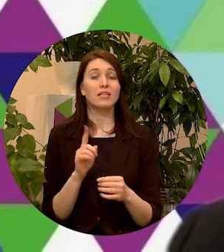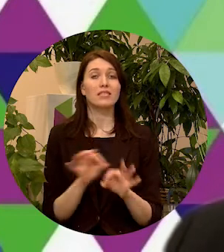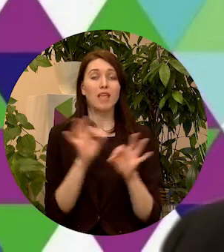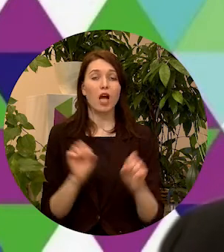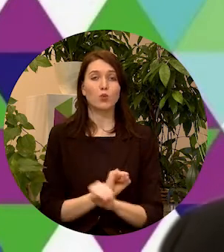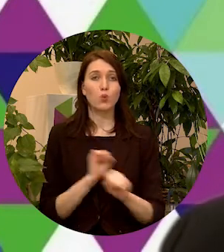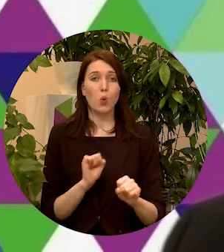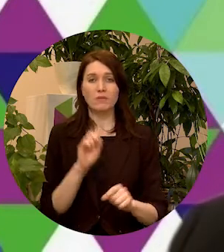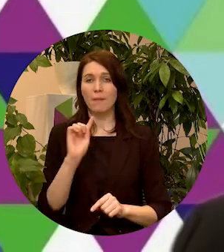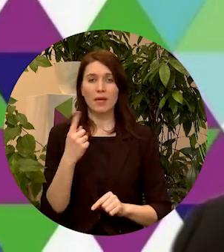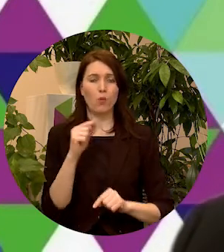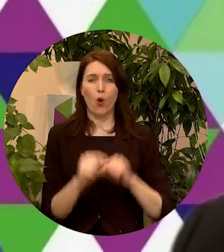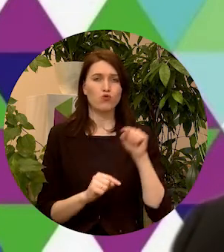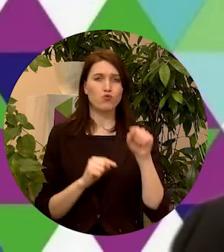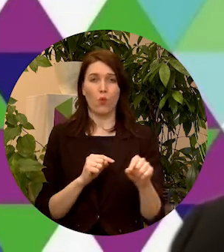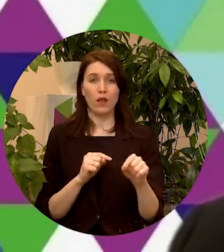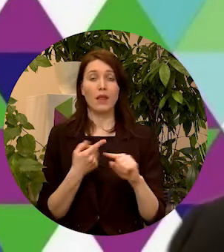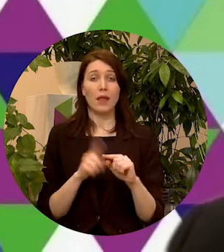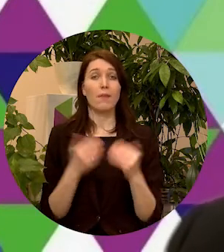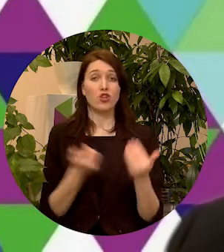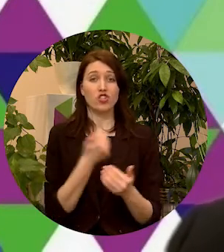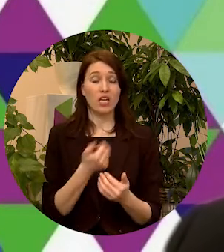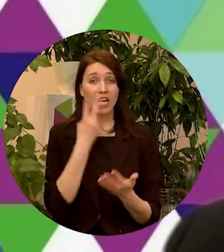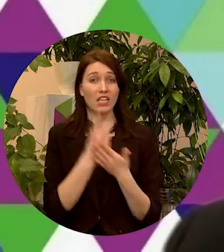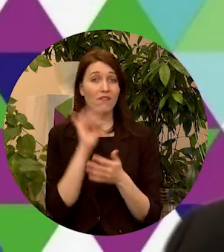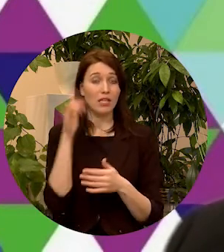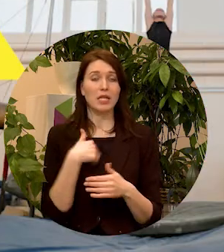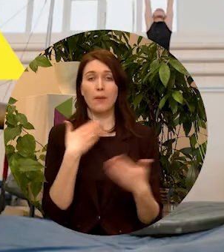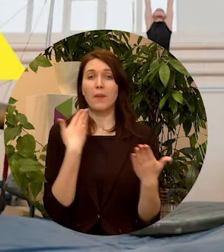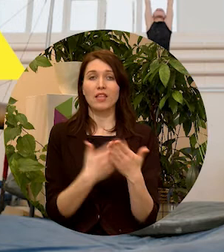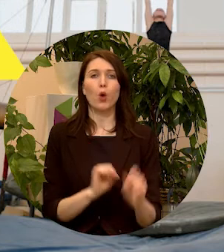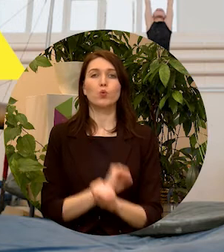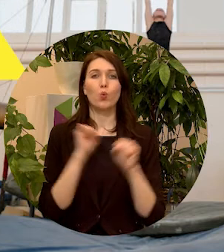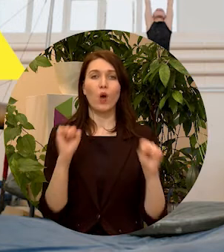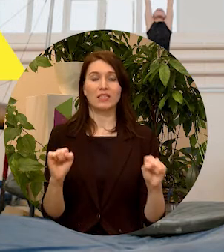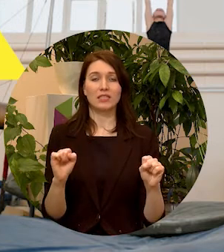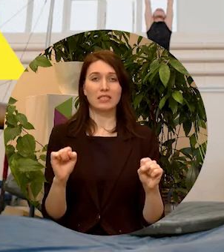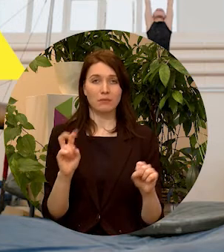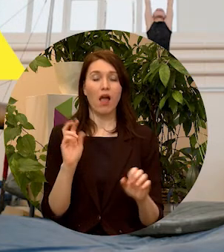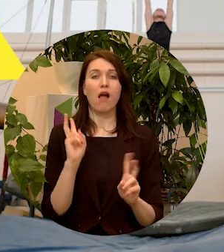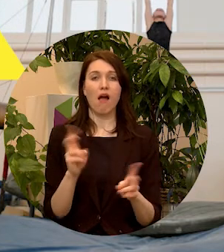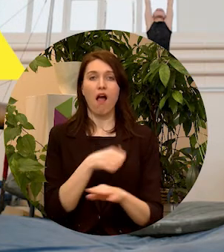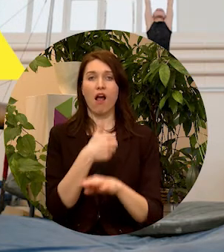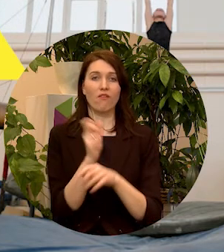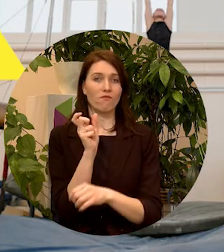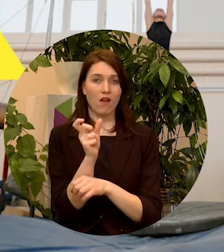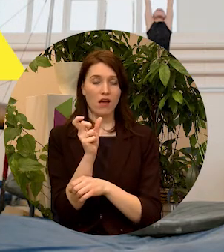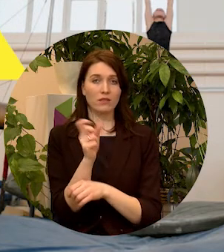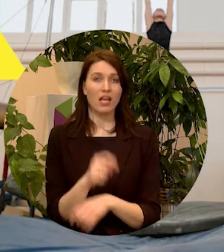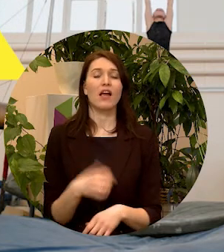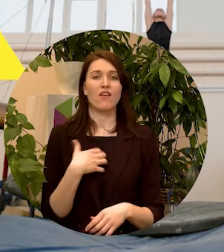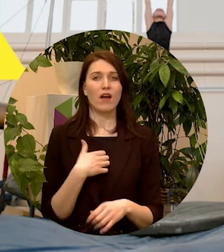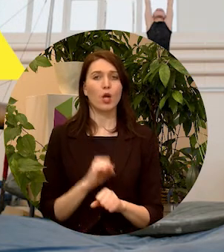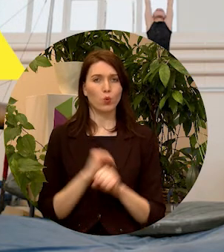Tāpēc es šajā ganta vīzijā piedāvāju drosmi kā galveno apslēgas vārdu, drosmi iziet no komforta